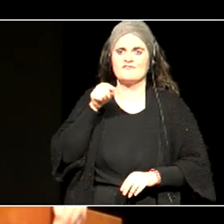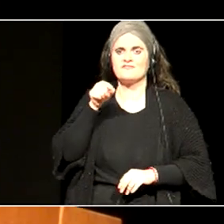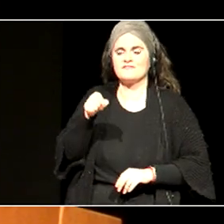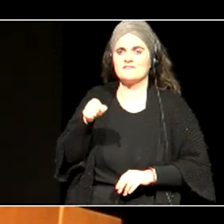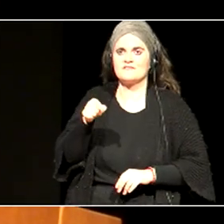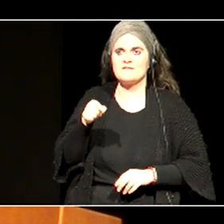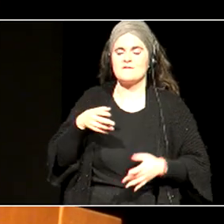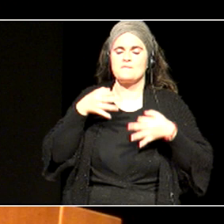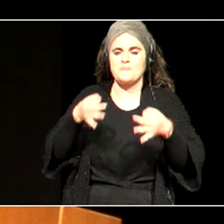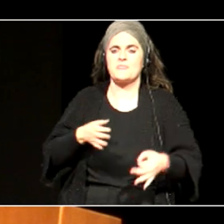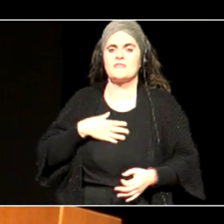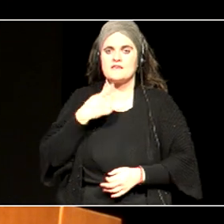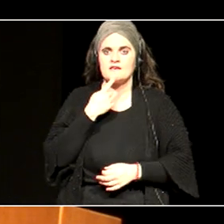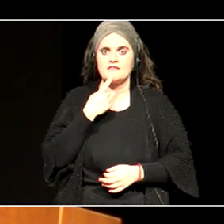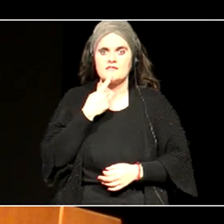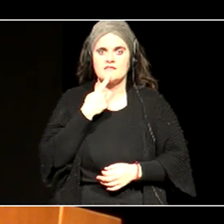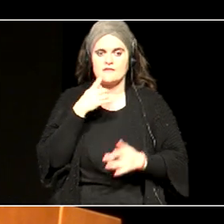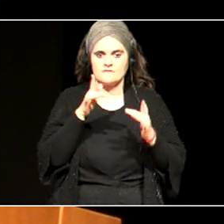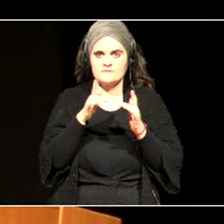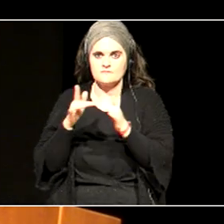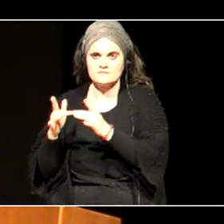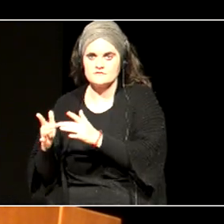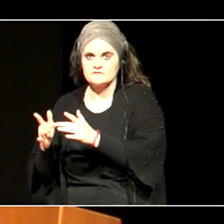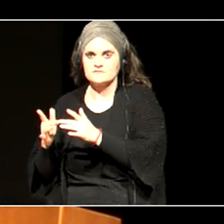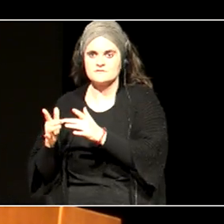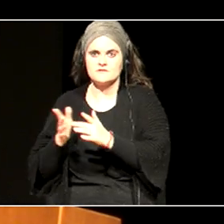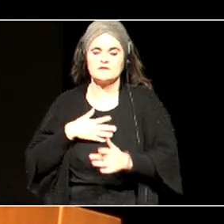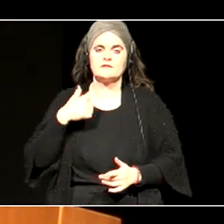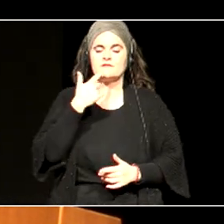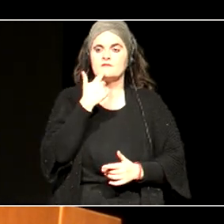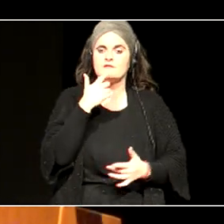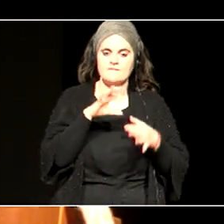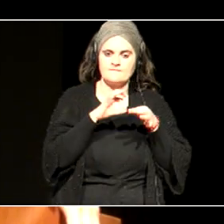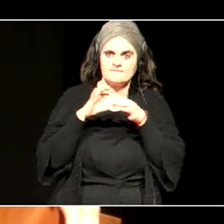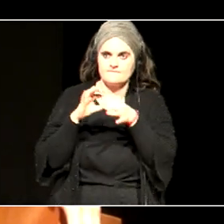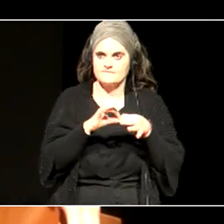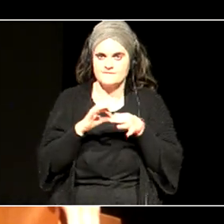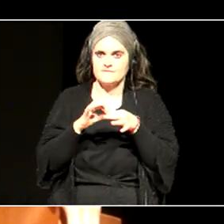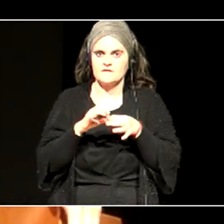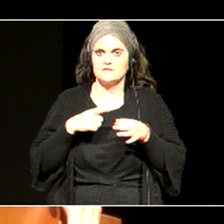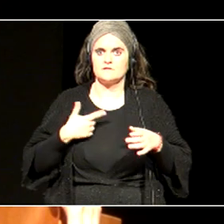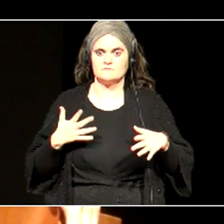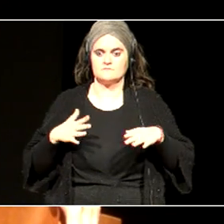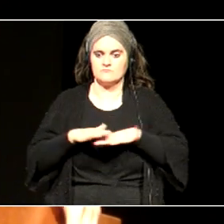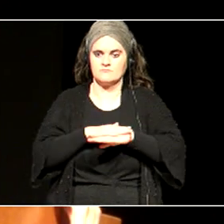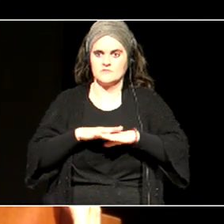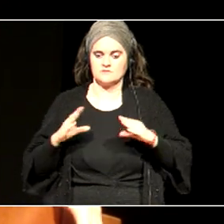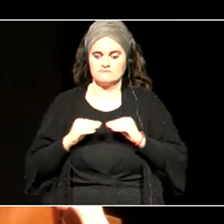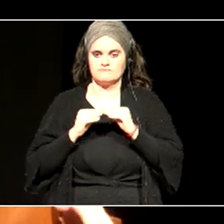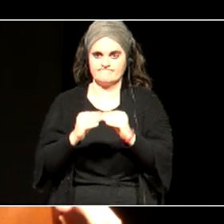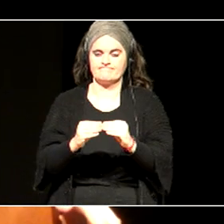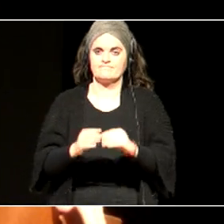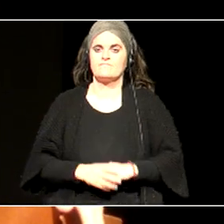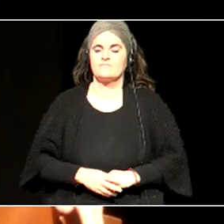adierazinaiean, euren arteko, arremana, euren arteko, lotura, euren arteko ustarketa. Ez dago,